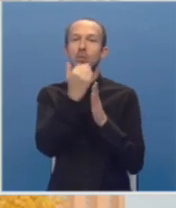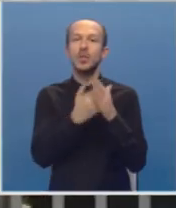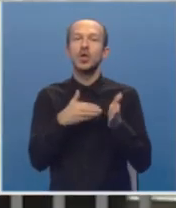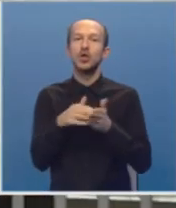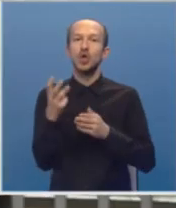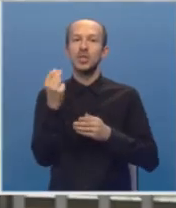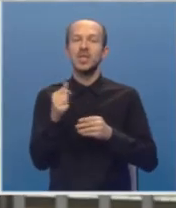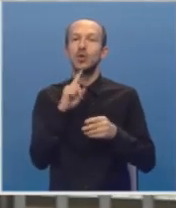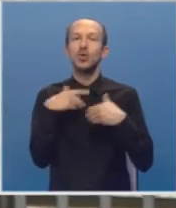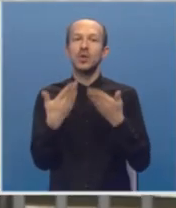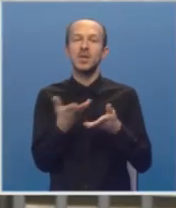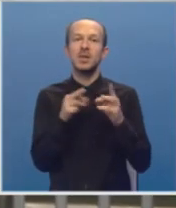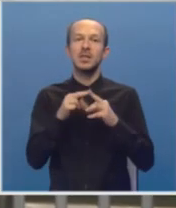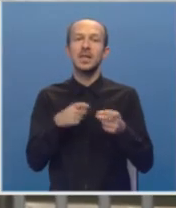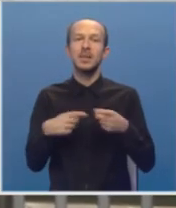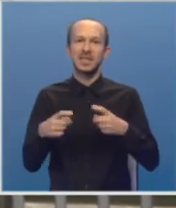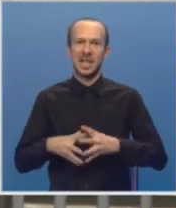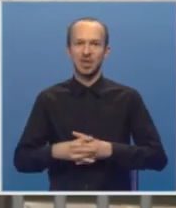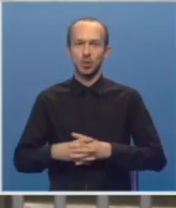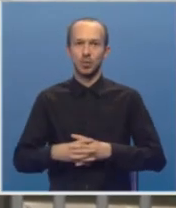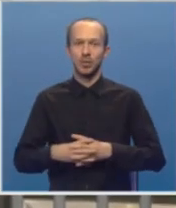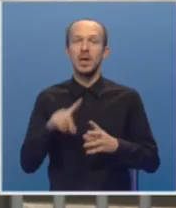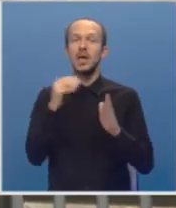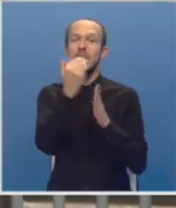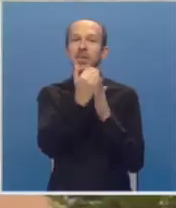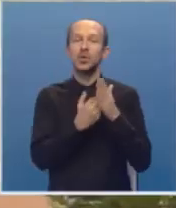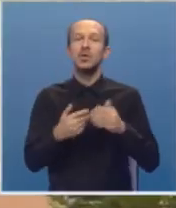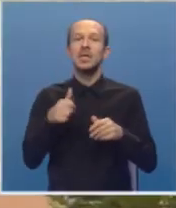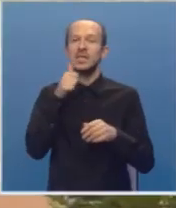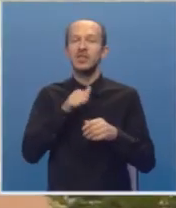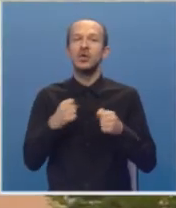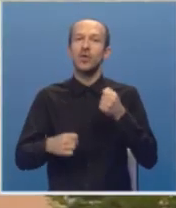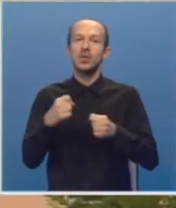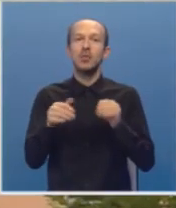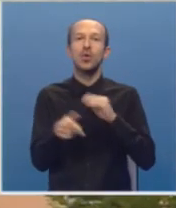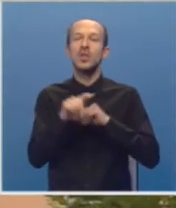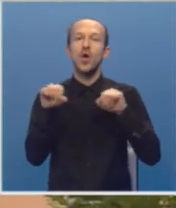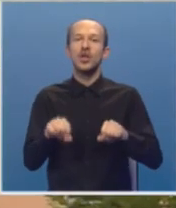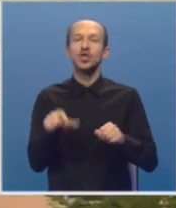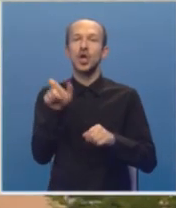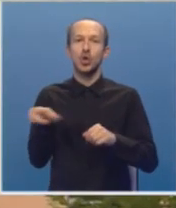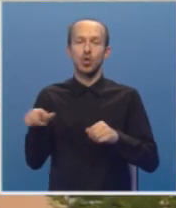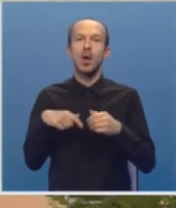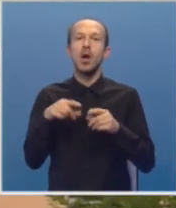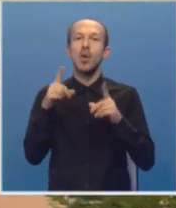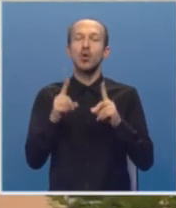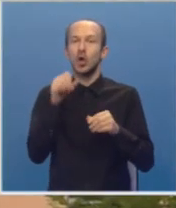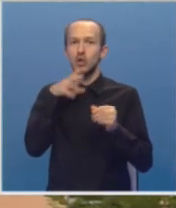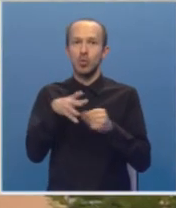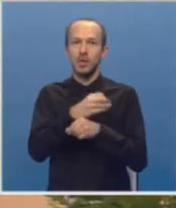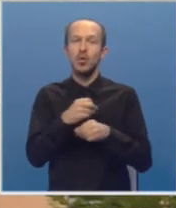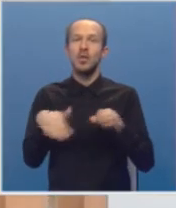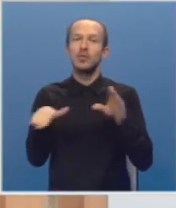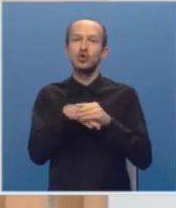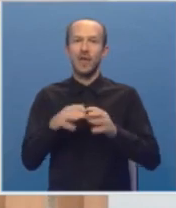trošio sredstva namjenjena za reprezentaciju. Nezakonito servisirao vozila kod neovlaštenih osoba. Položaj je zloupotrijebio